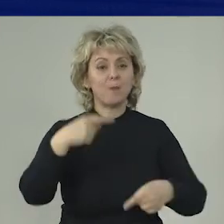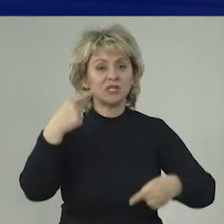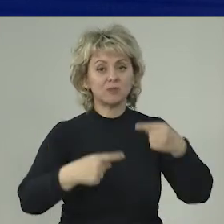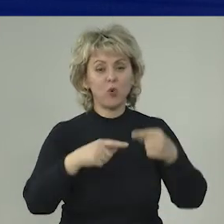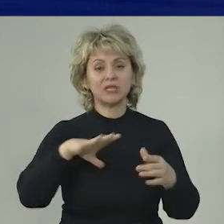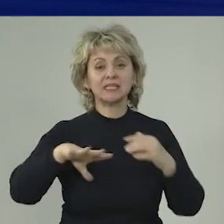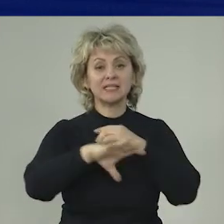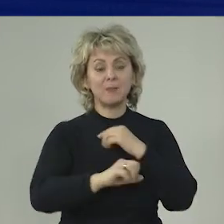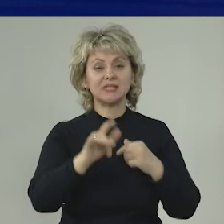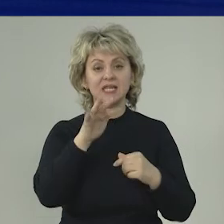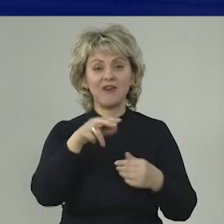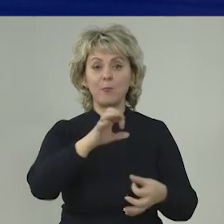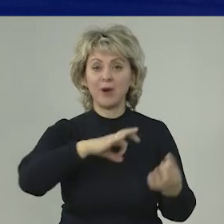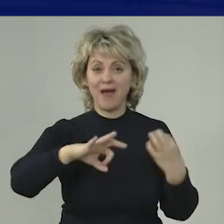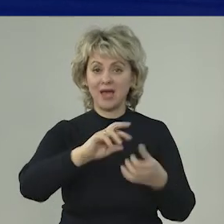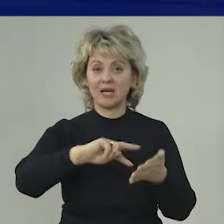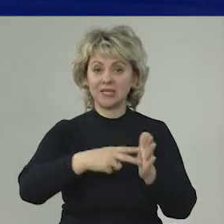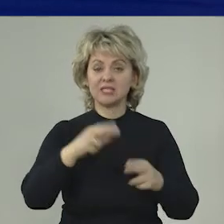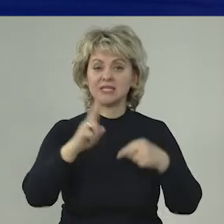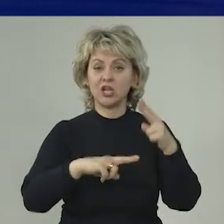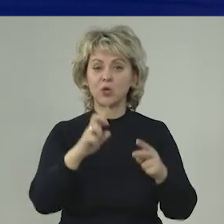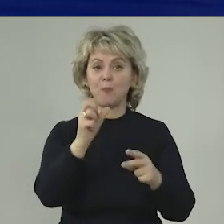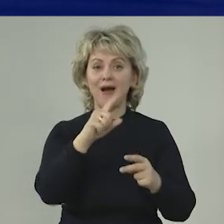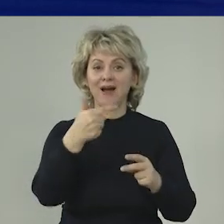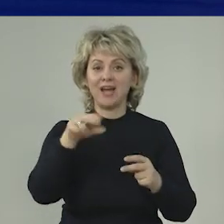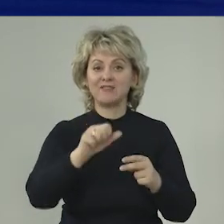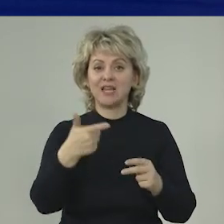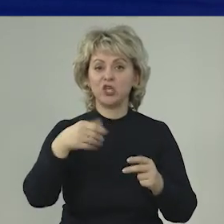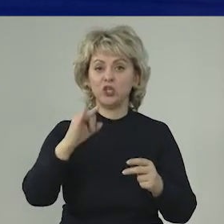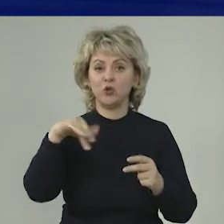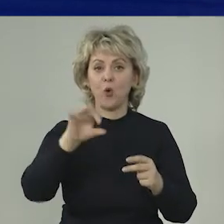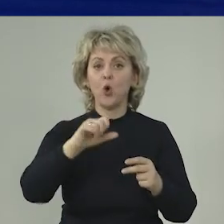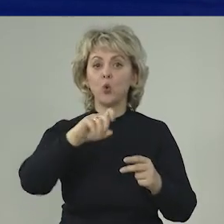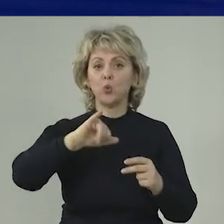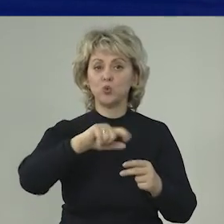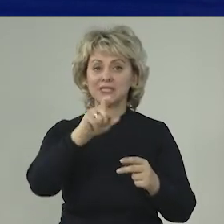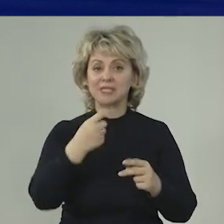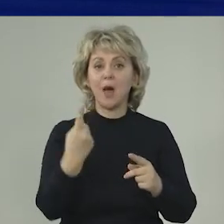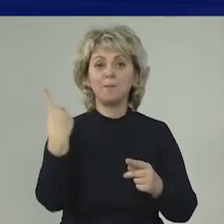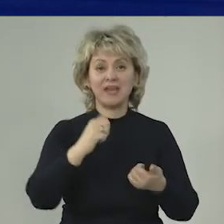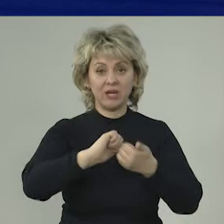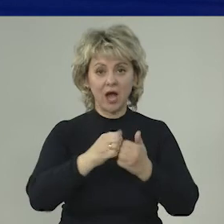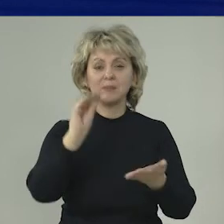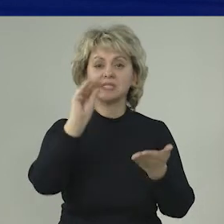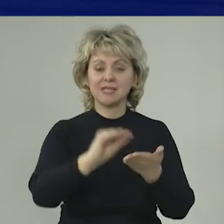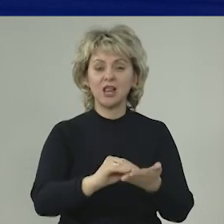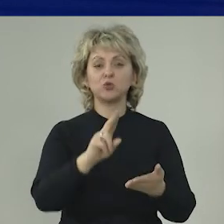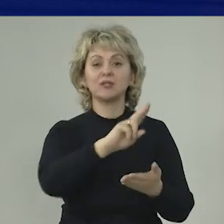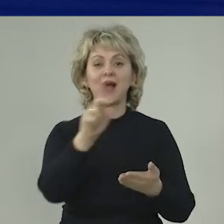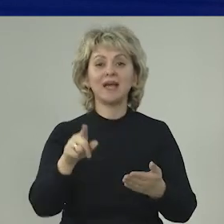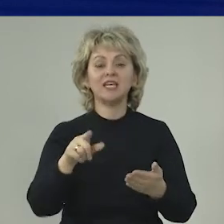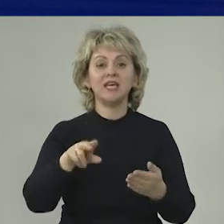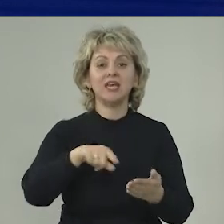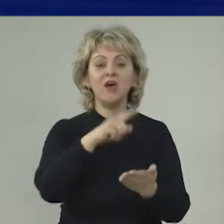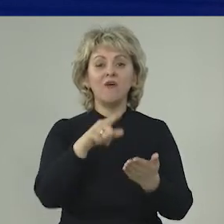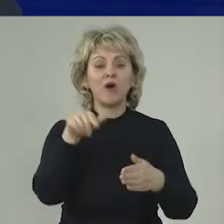самого спорного за последнее время проекта – это строительство Багаевского гидроузла. Первый камень заложен. Какие